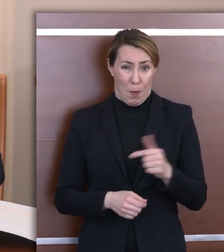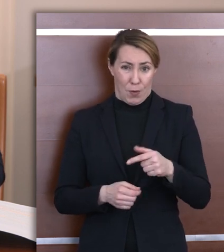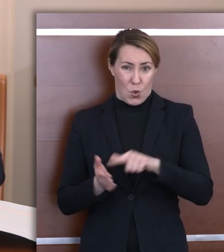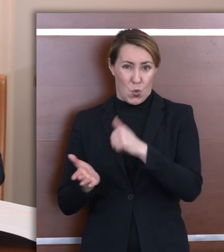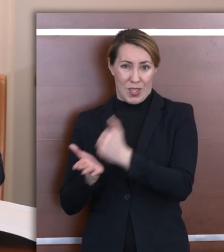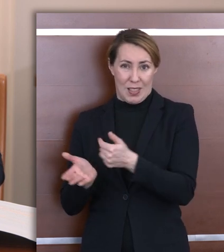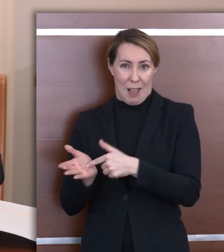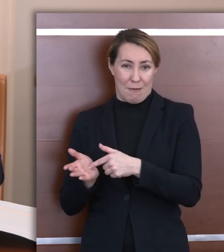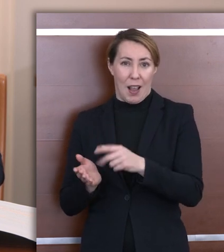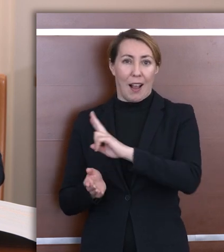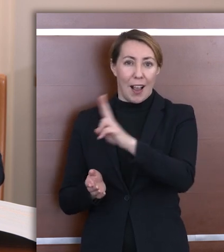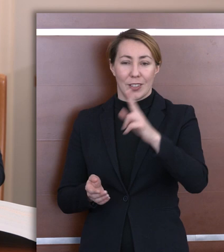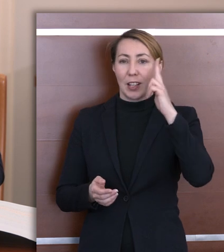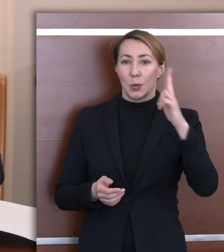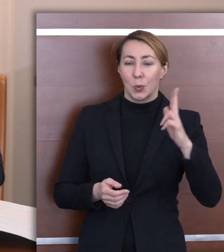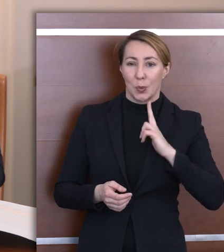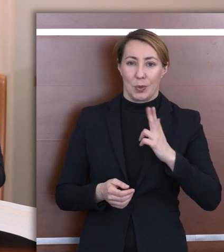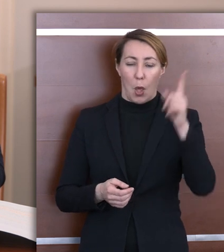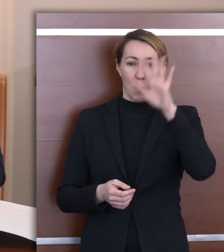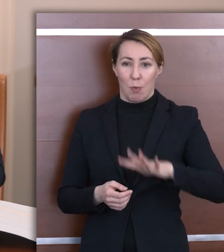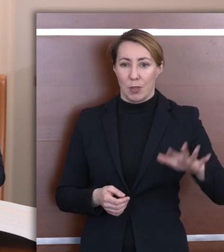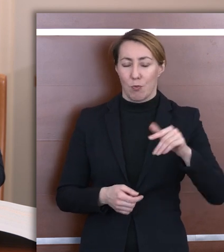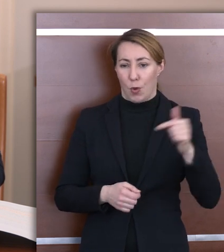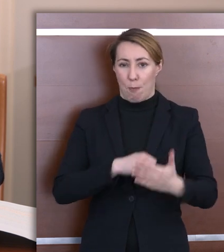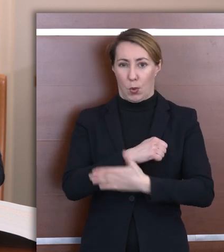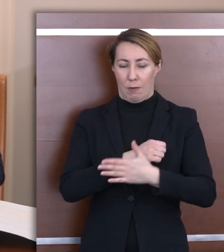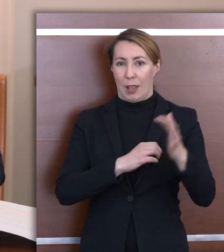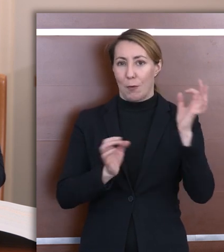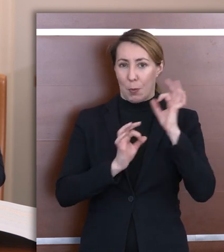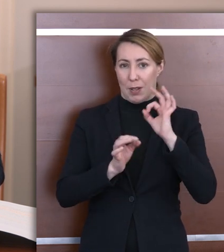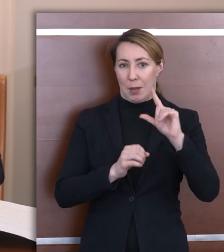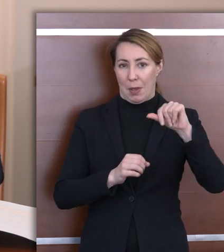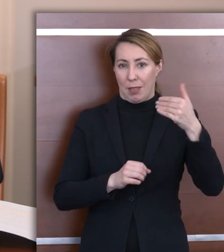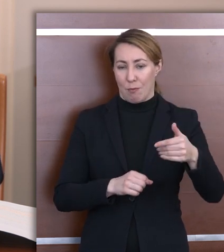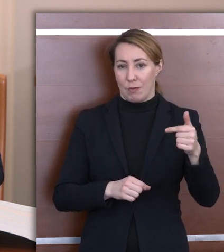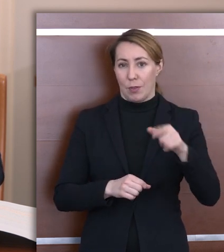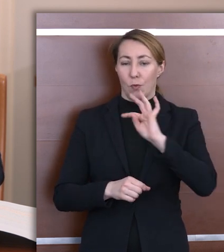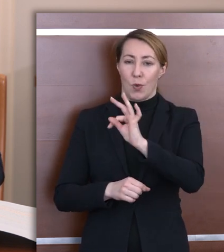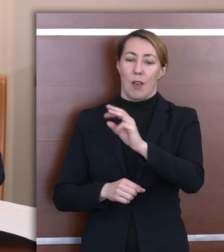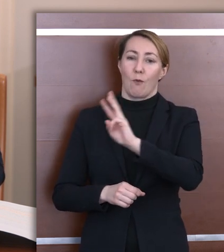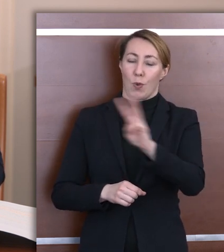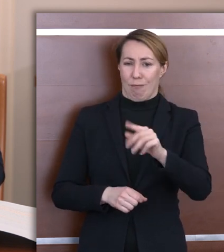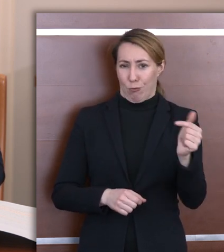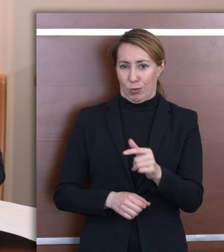nakłada na publiczne podmioty zamieszczenie przynajmniej podstawowej informacji w PJM-ie, na stronach internetowych.